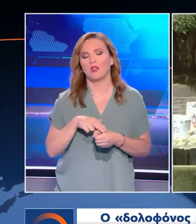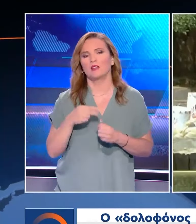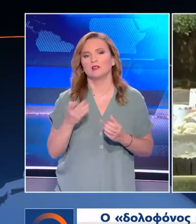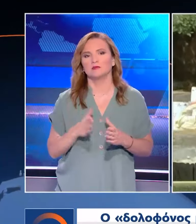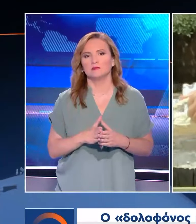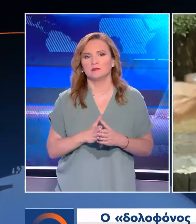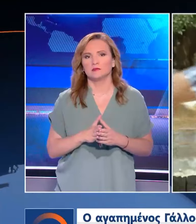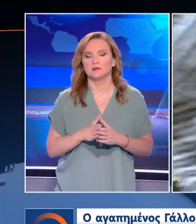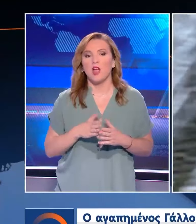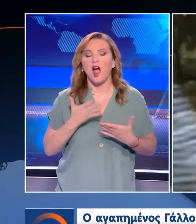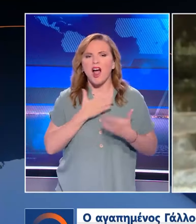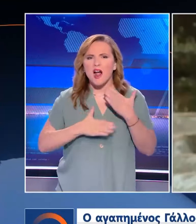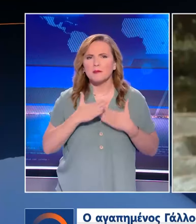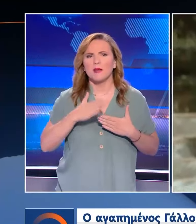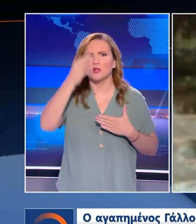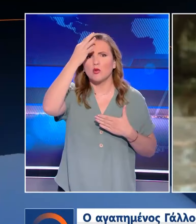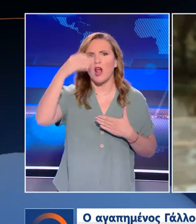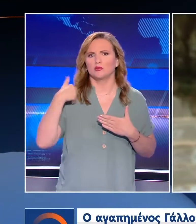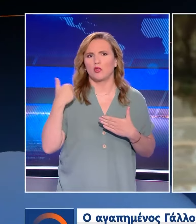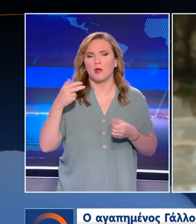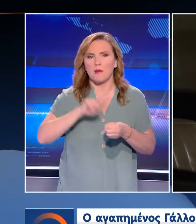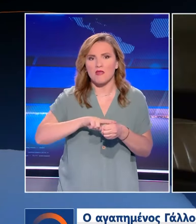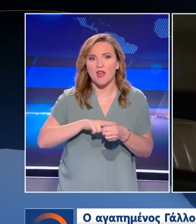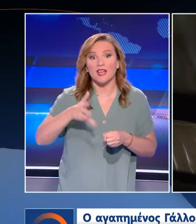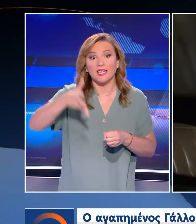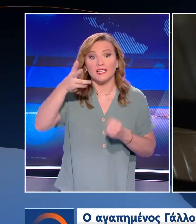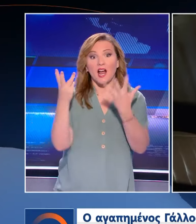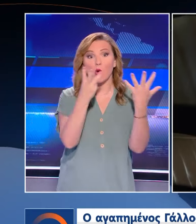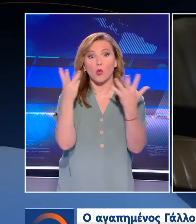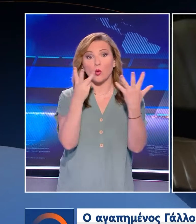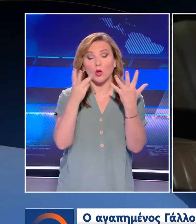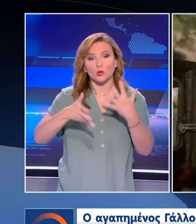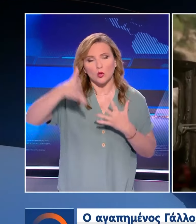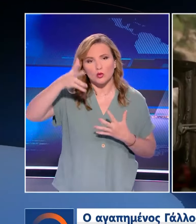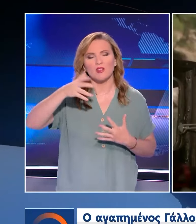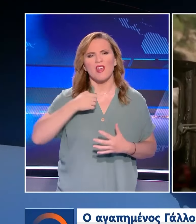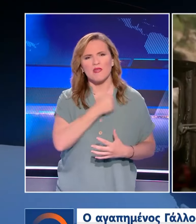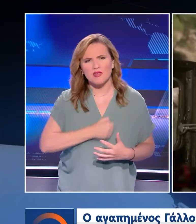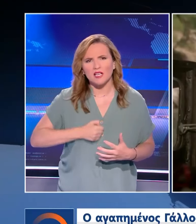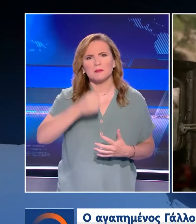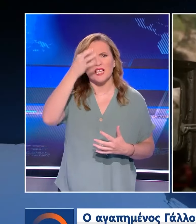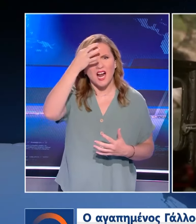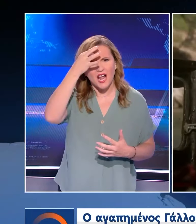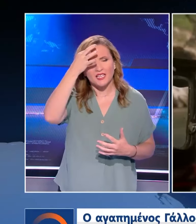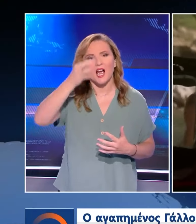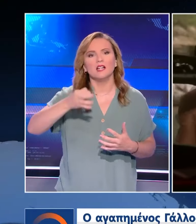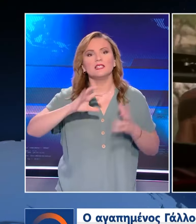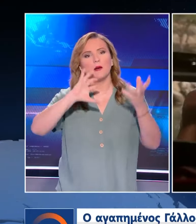Ο αγαπημένος Γάλλος ηθοποιός έφυγε από τη ζωή σε ηλικία 88 ετών, σκορπίζοντας θλίψεις στον γαλλικό και παγκόσμιο κινηματογράφο.